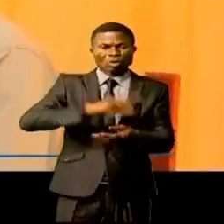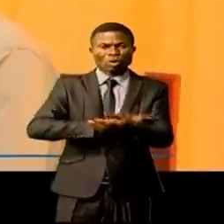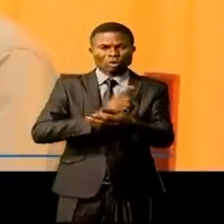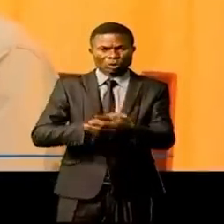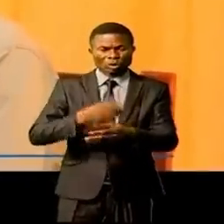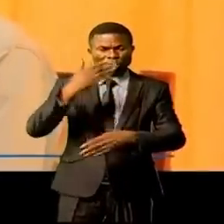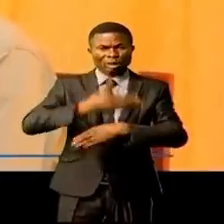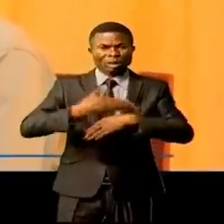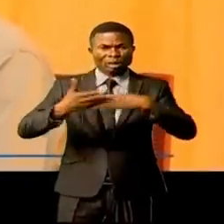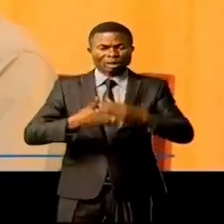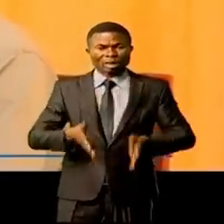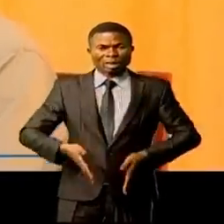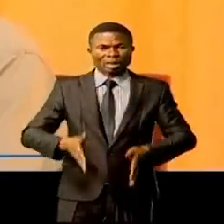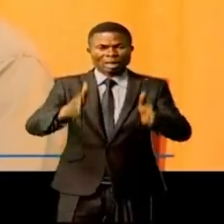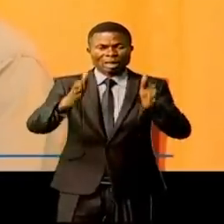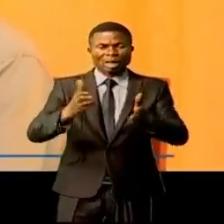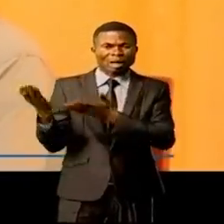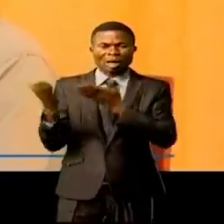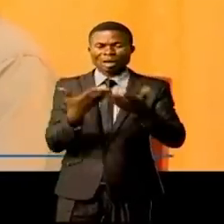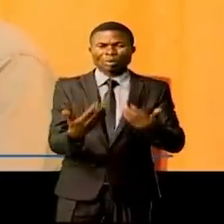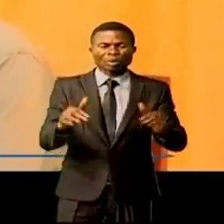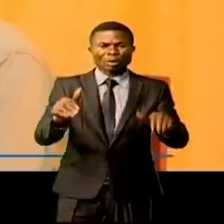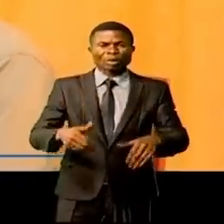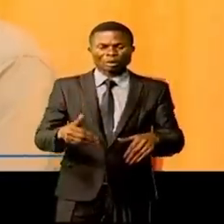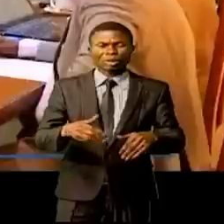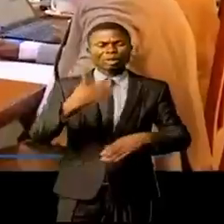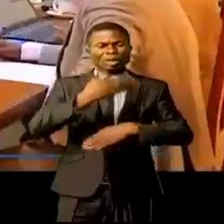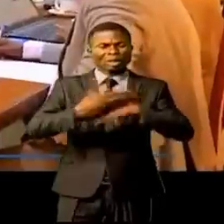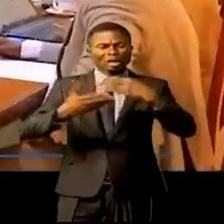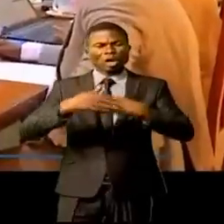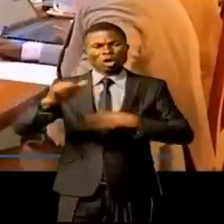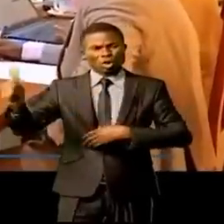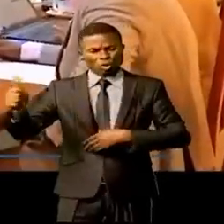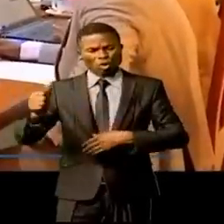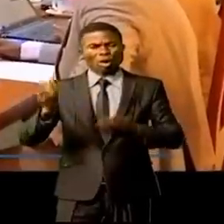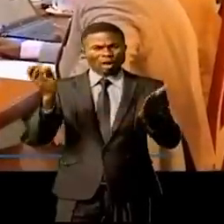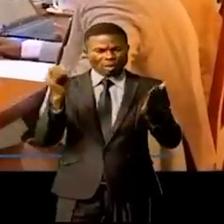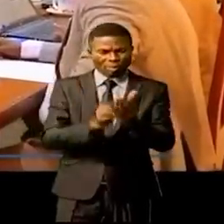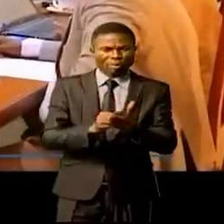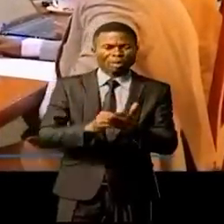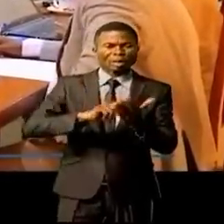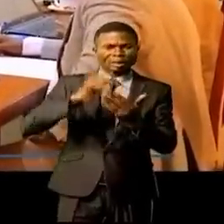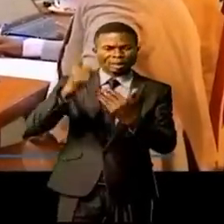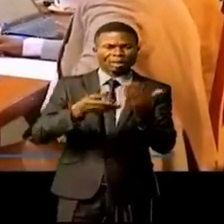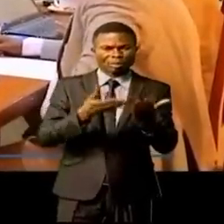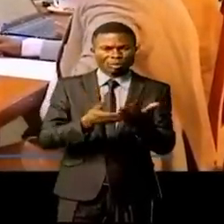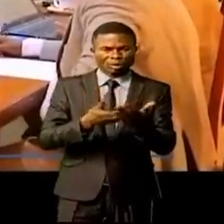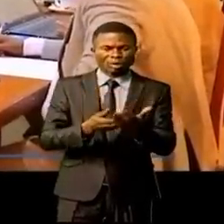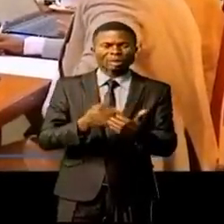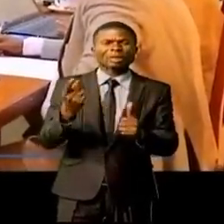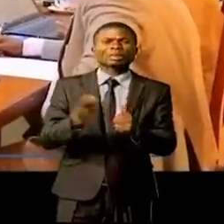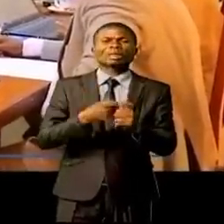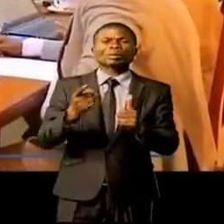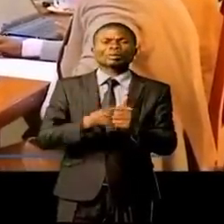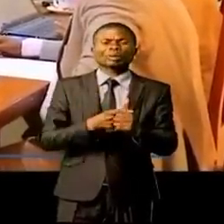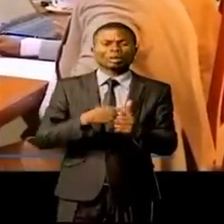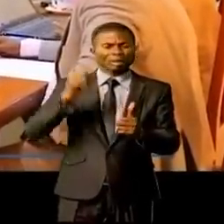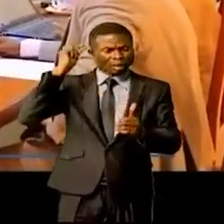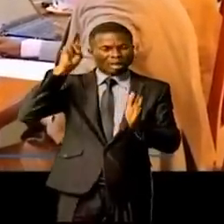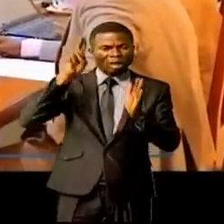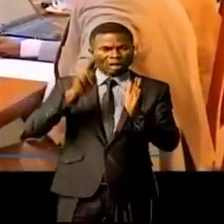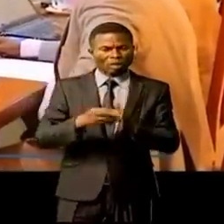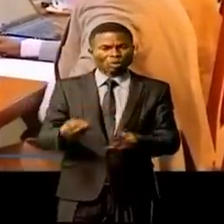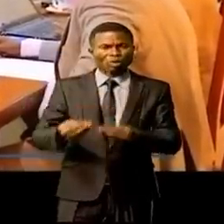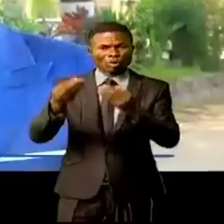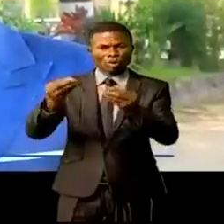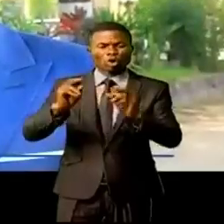construction des routes, desserts agricoles et d'autres infrastructures sont également prises en compte. Il faudrait que le gouvernement mette en place